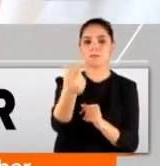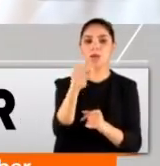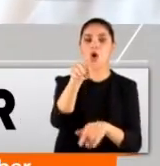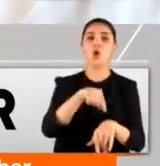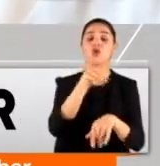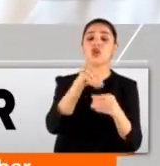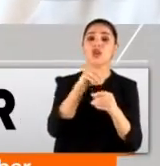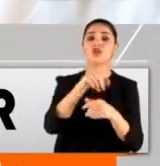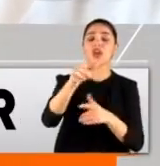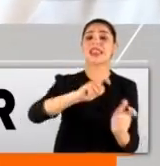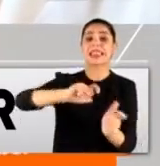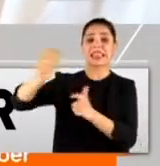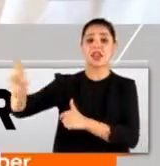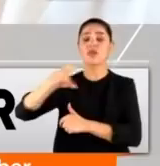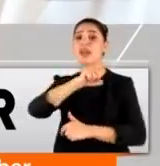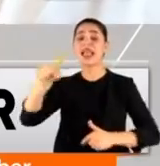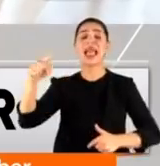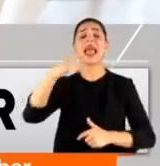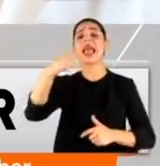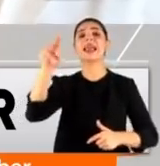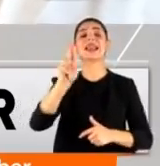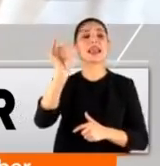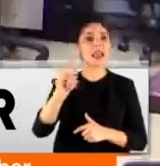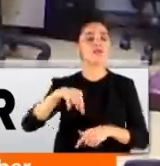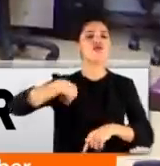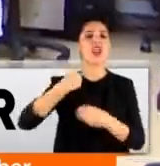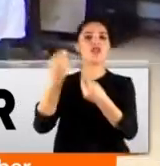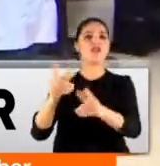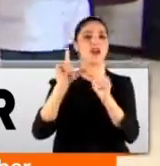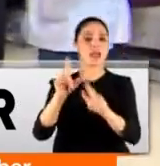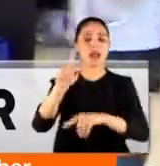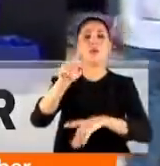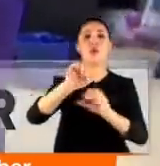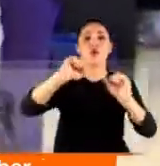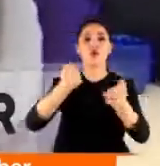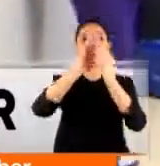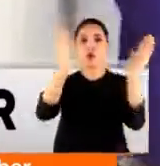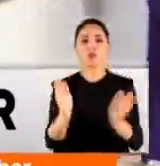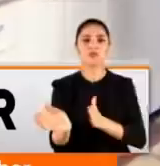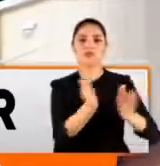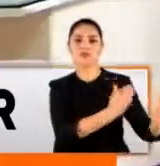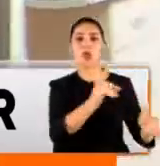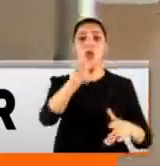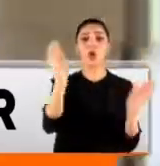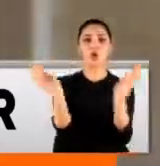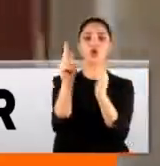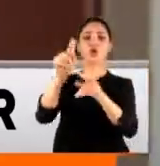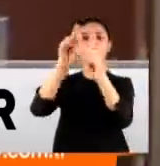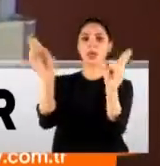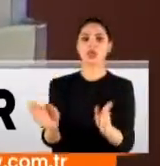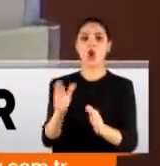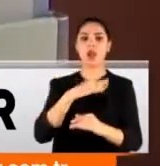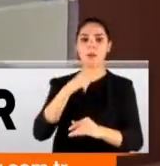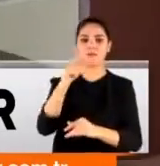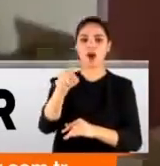için taşıma da onlara bu eksi 80, eksi 70 derecenin sağlanması lazım. Bu özel soğutucunun yanında bir de küçük bir soğutucu bulunuyor. Burada